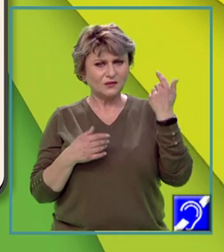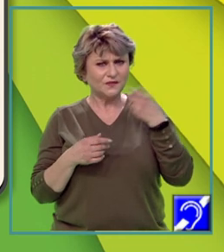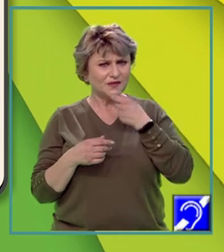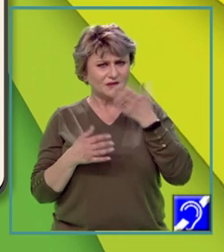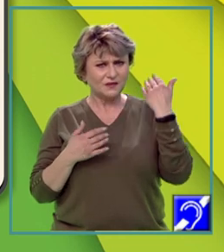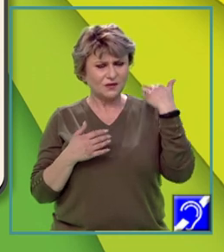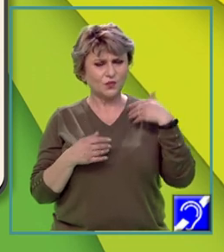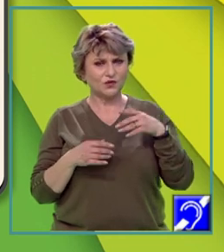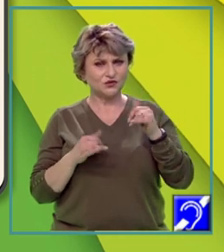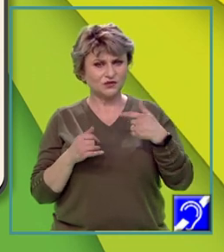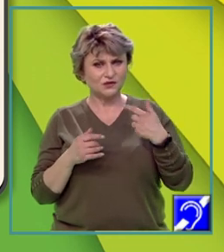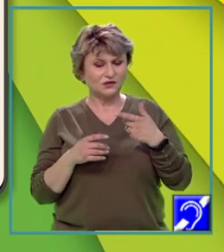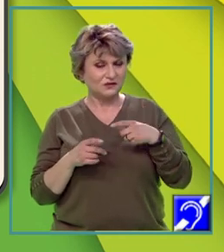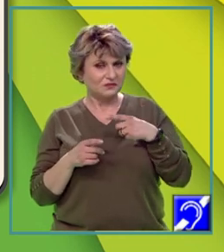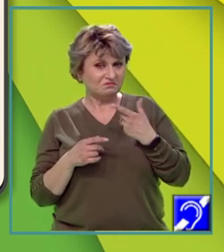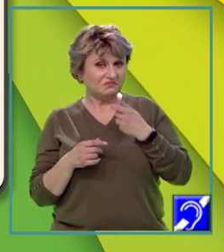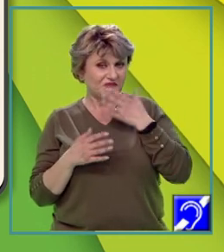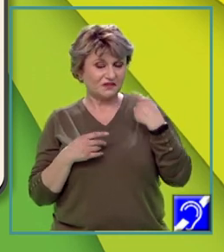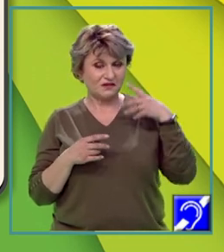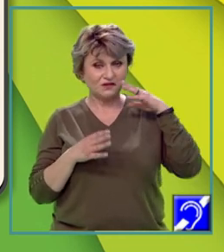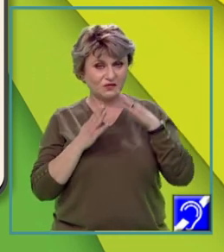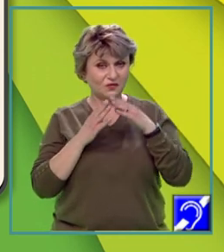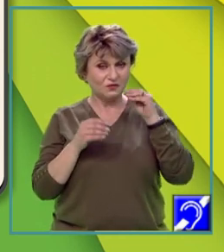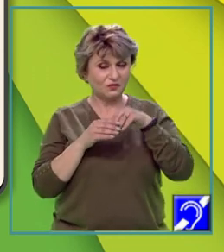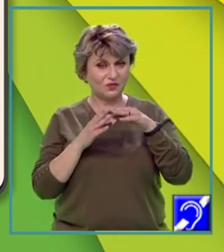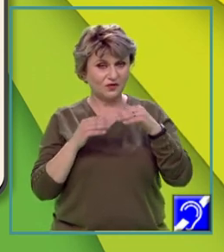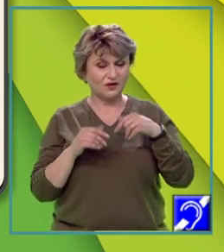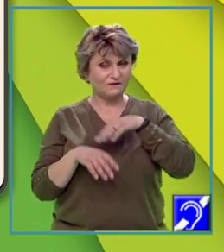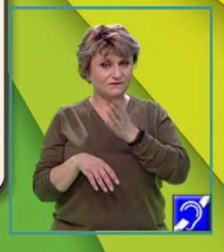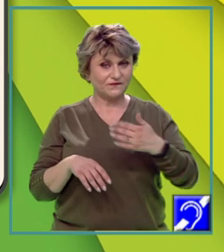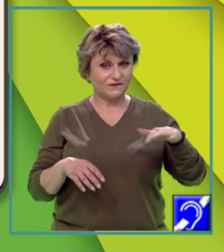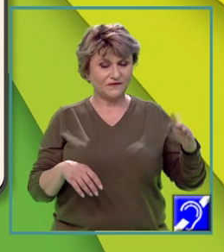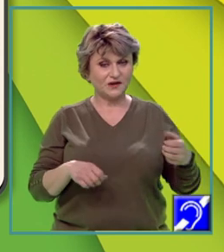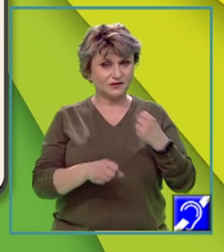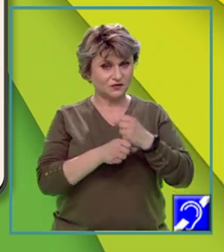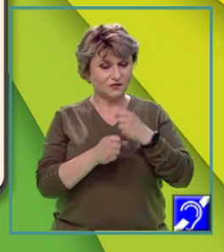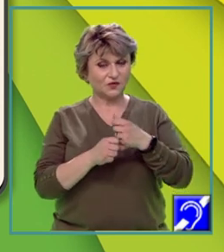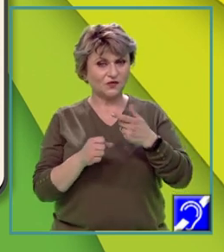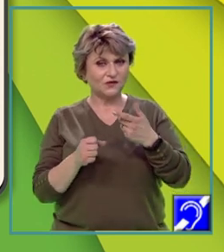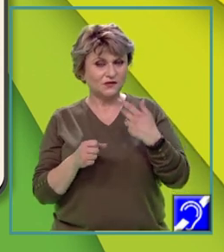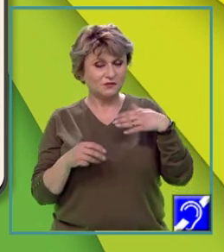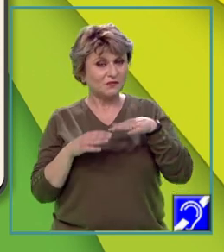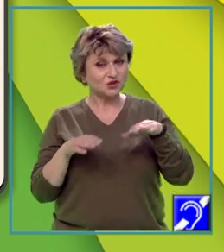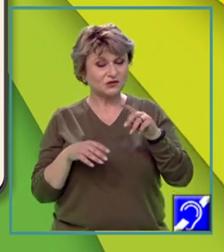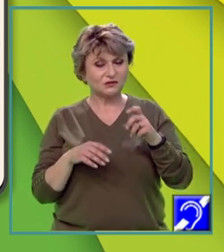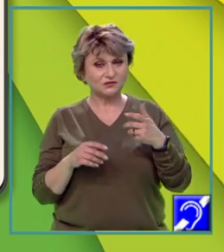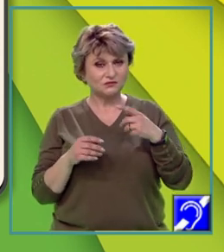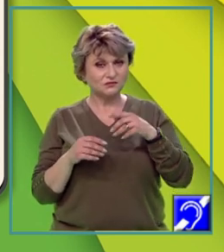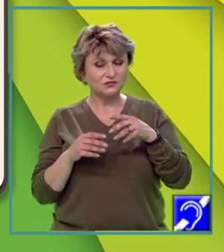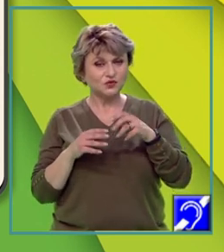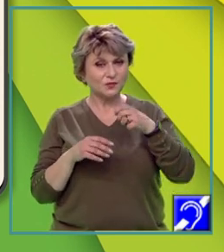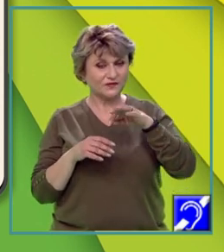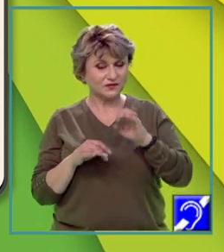depresiunile sunt vechi vetre de locuire. De-a lungul văilor s-au întemeiat așezări mărginite de suprafețe cultivate agricol.